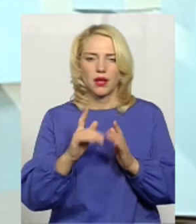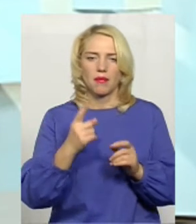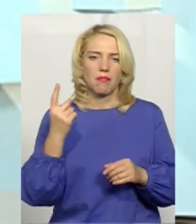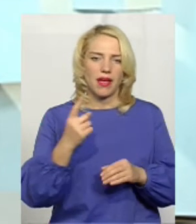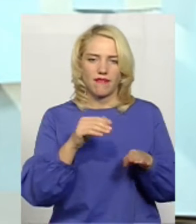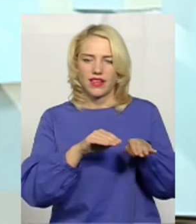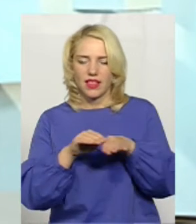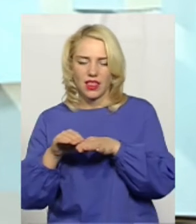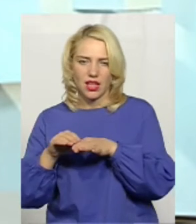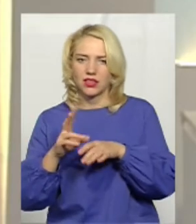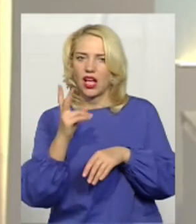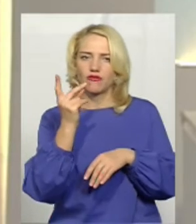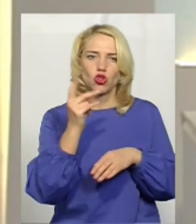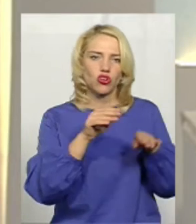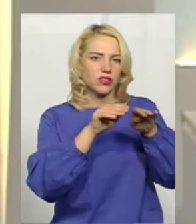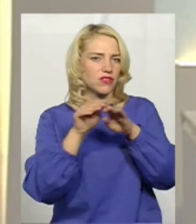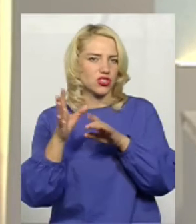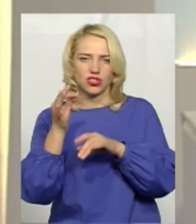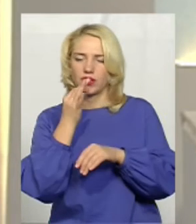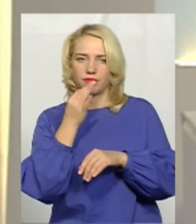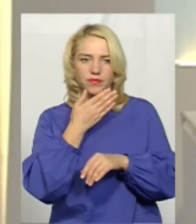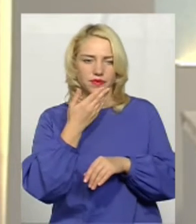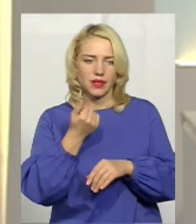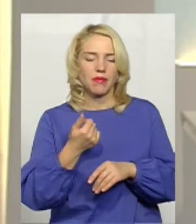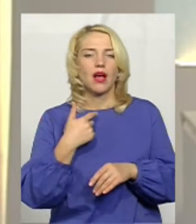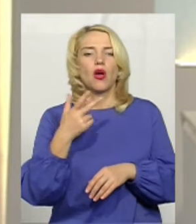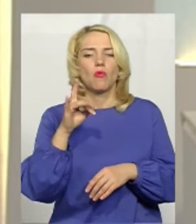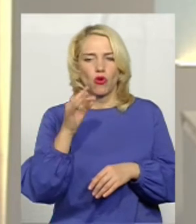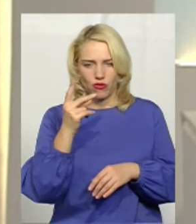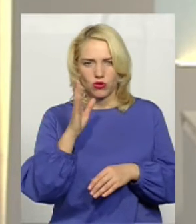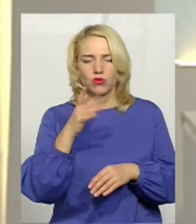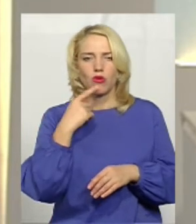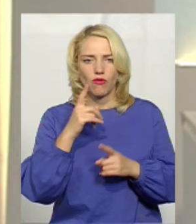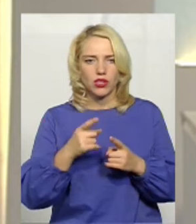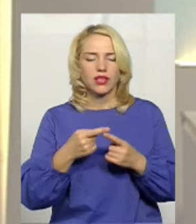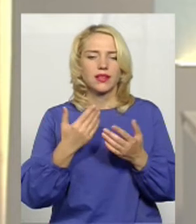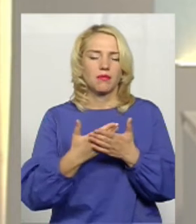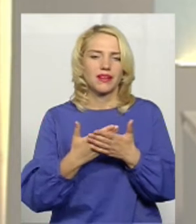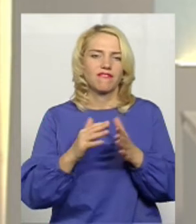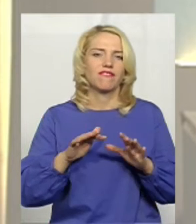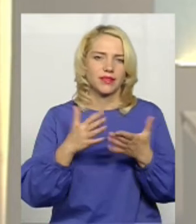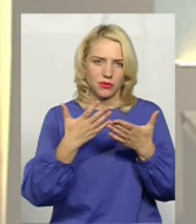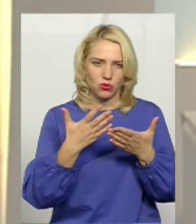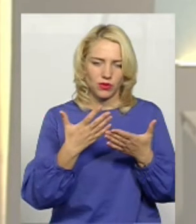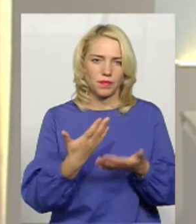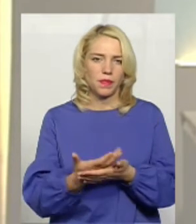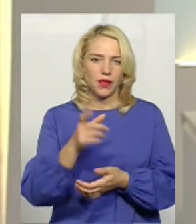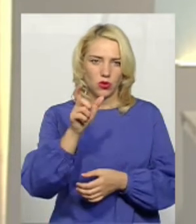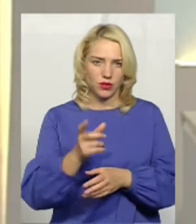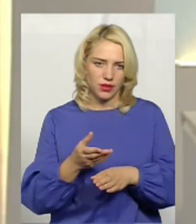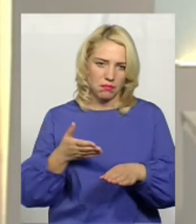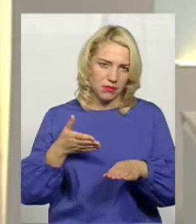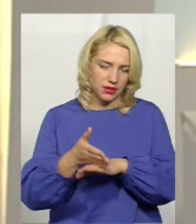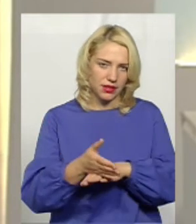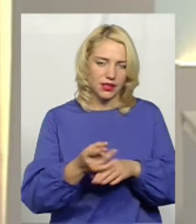ланка, тому що вторинна ще не стартувала. Ми ще поговоримо, а, скажімо, такий випадок. Приїхала людина